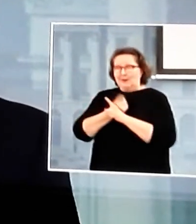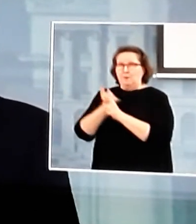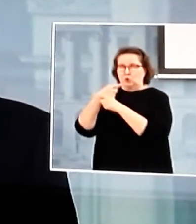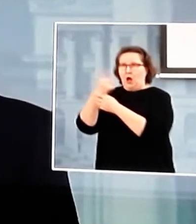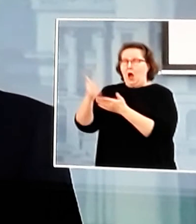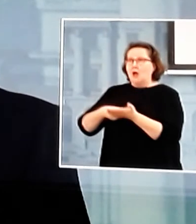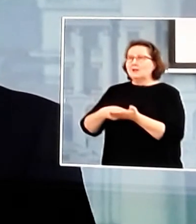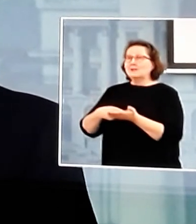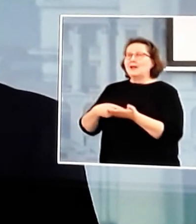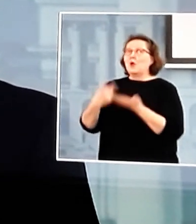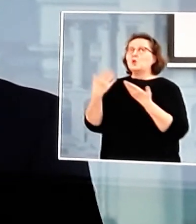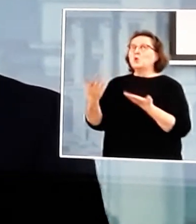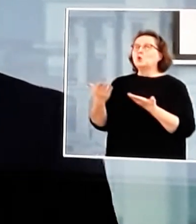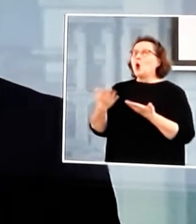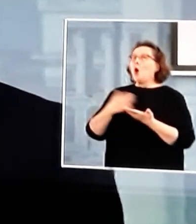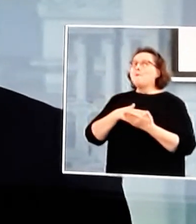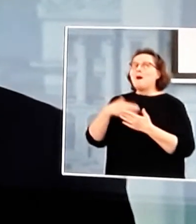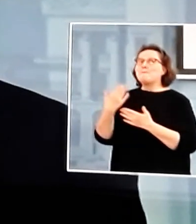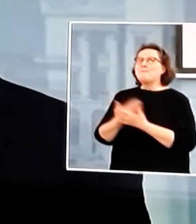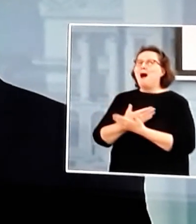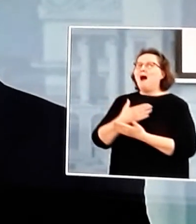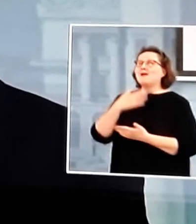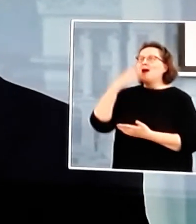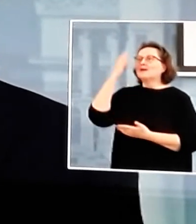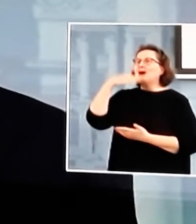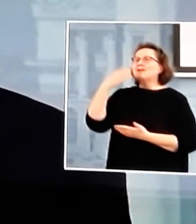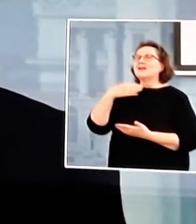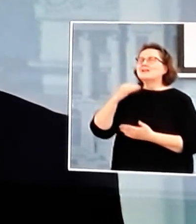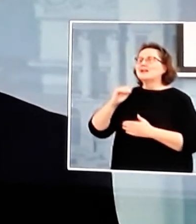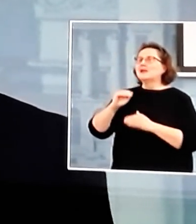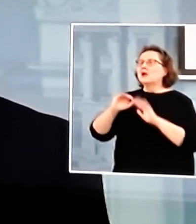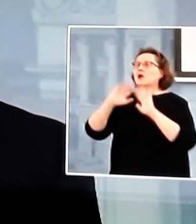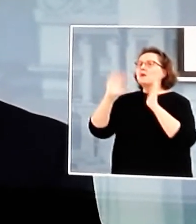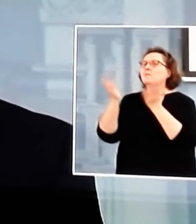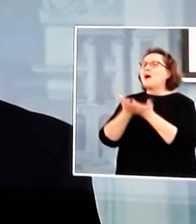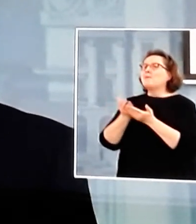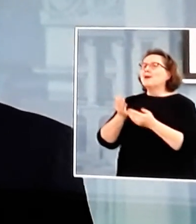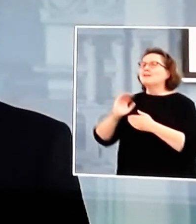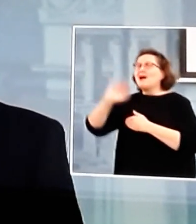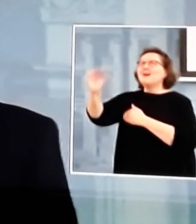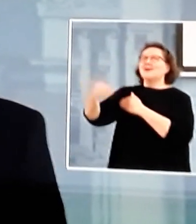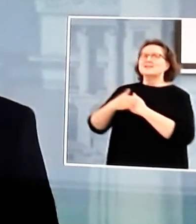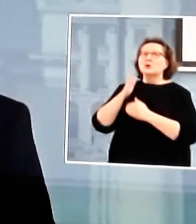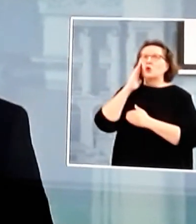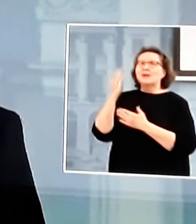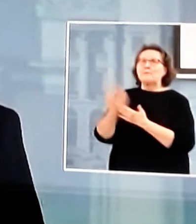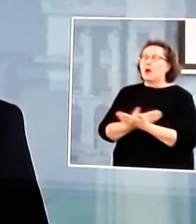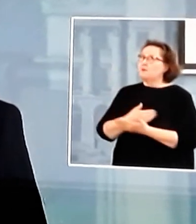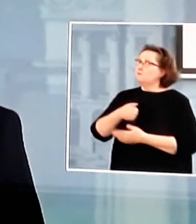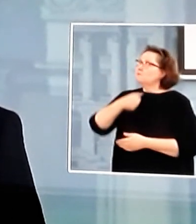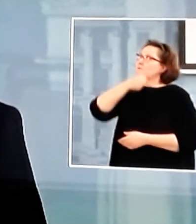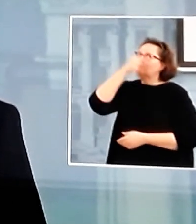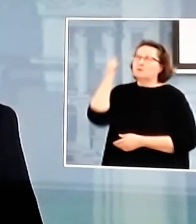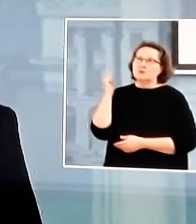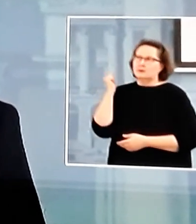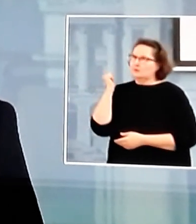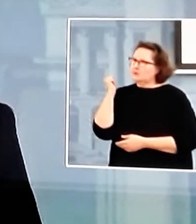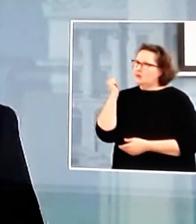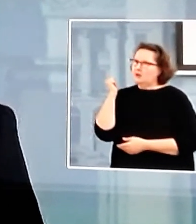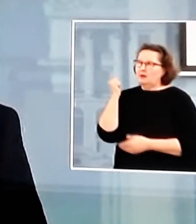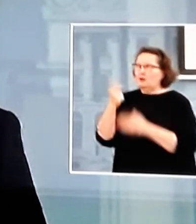ulkomailla olevat oman maan kansalaiset Suomeen tai siis kotimaahan siinä tilanteessa, missä